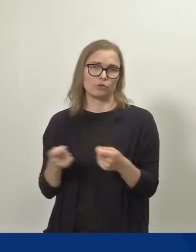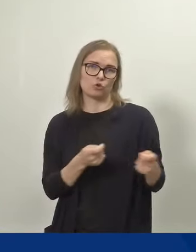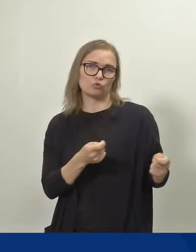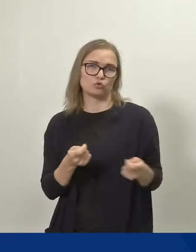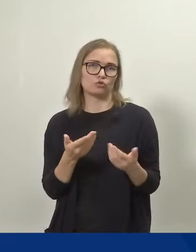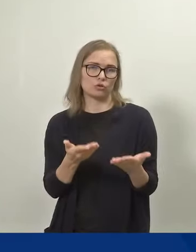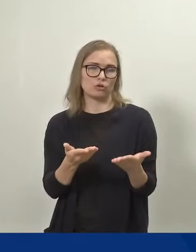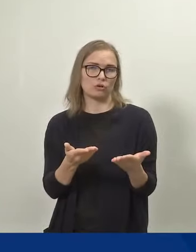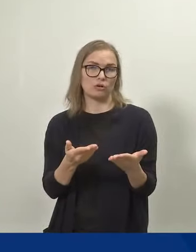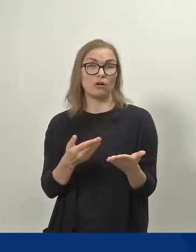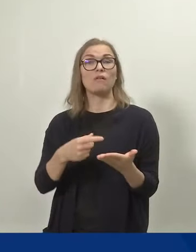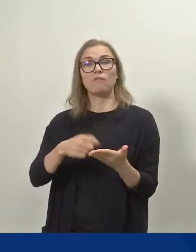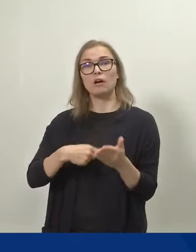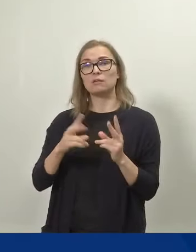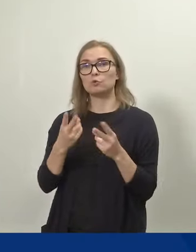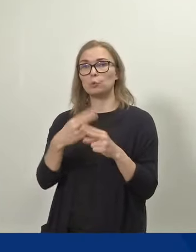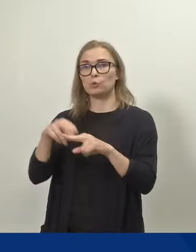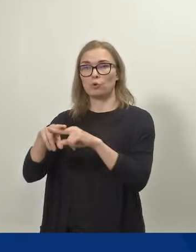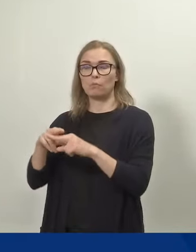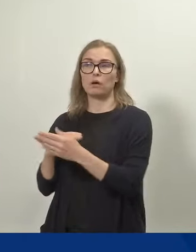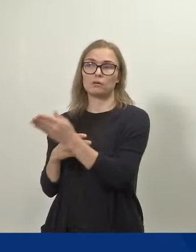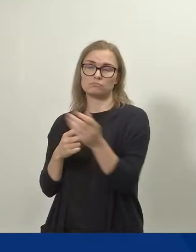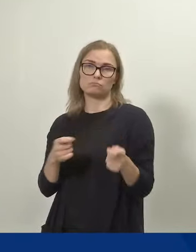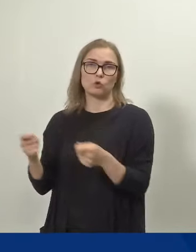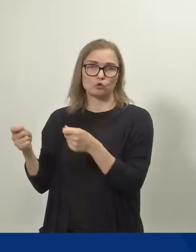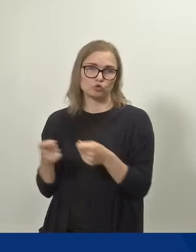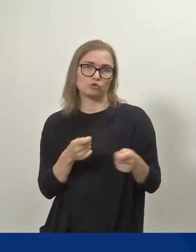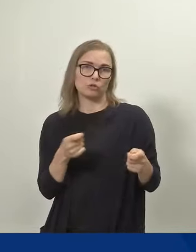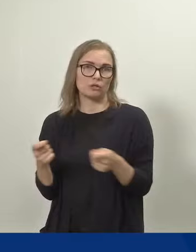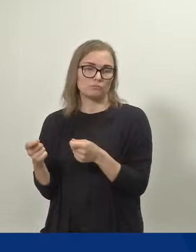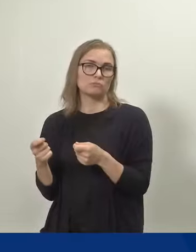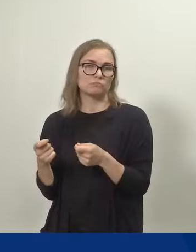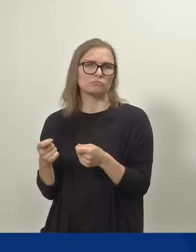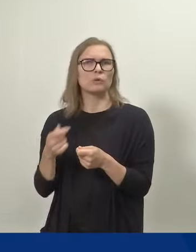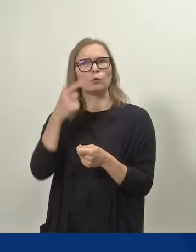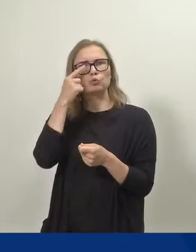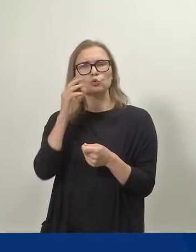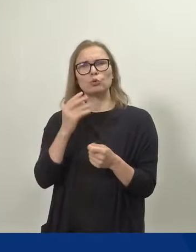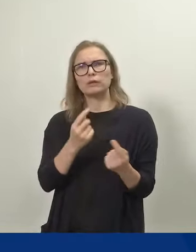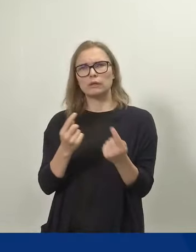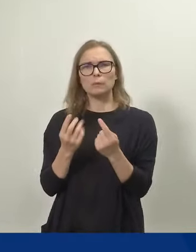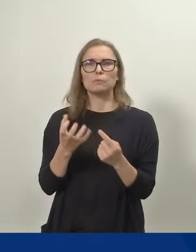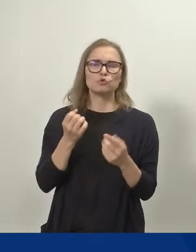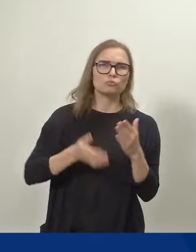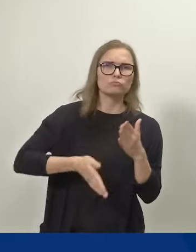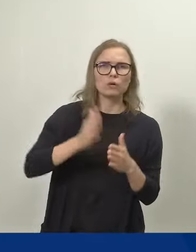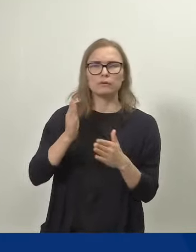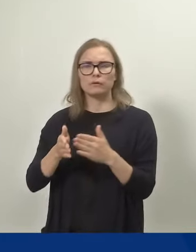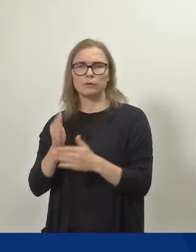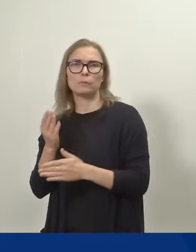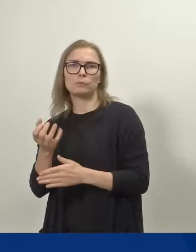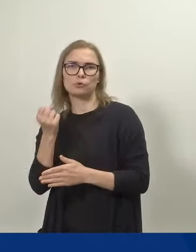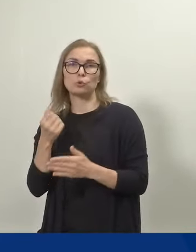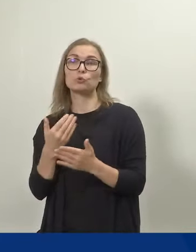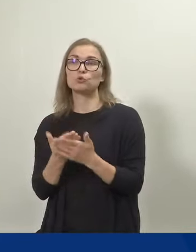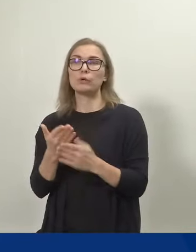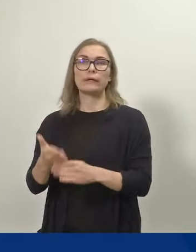edellyttää joustavuutta myös sitten työpaikoilla. varmasti nämä kaikki tilanteet pystytään ratkomaan, koska näissä on nämä